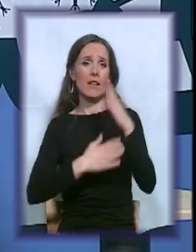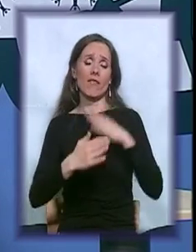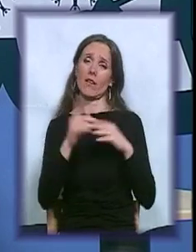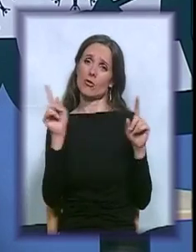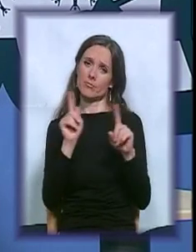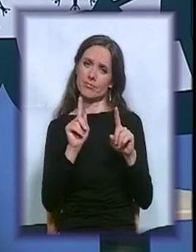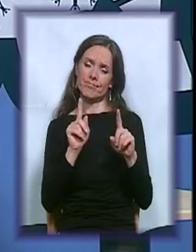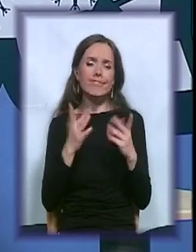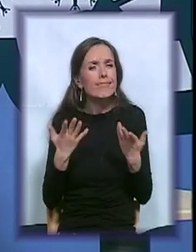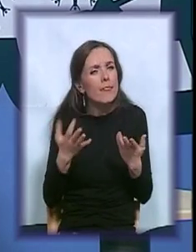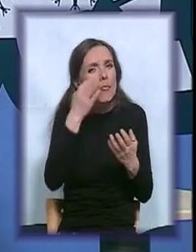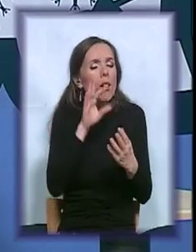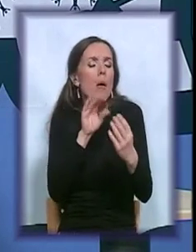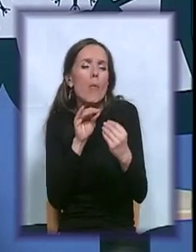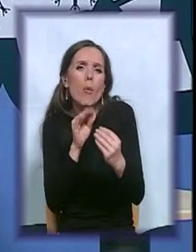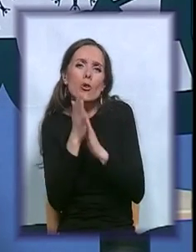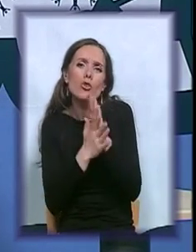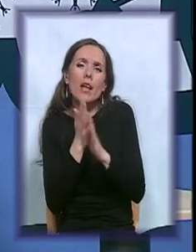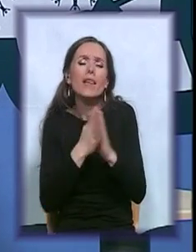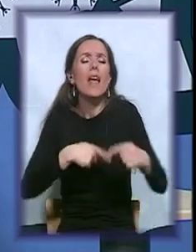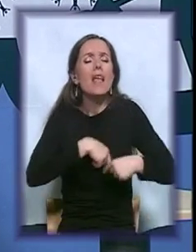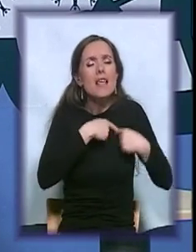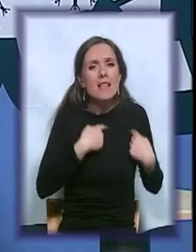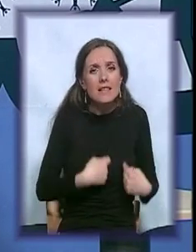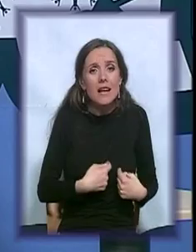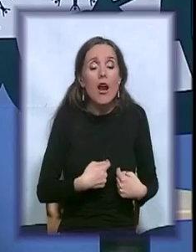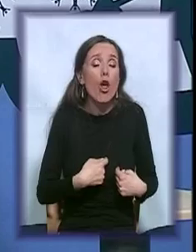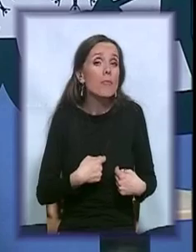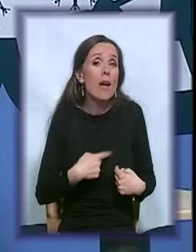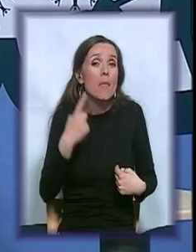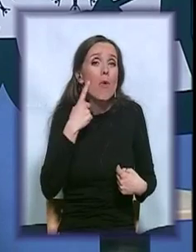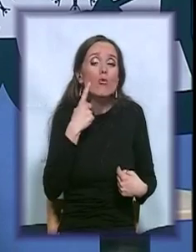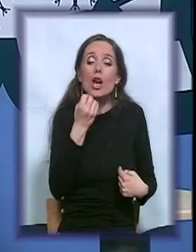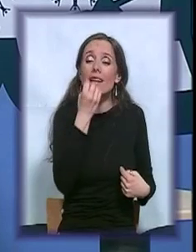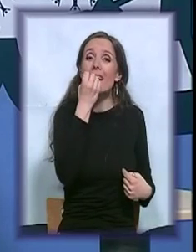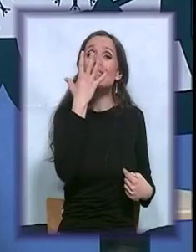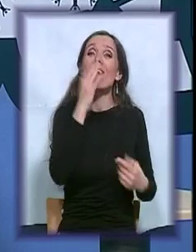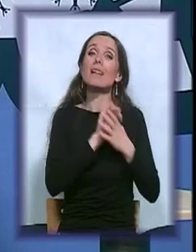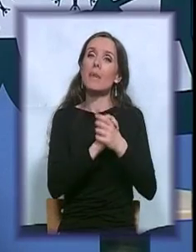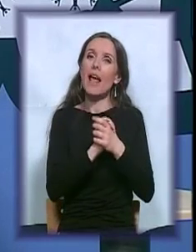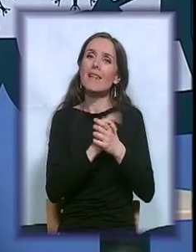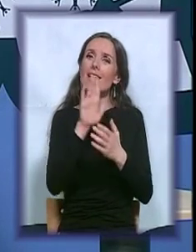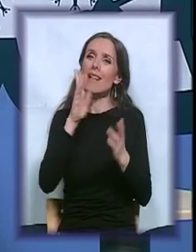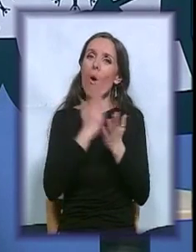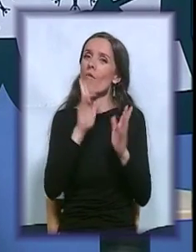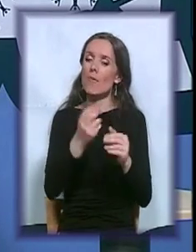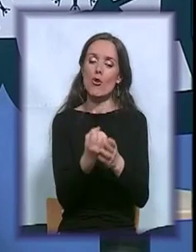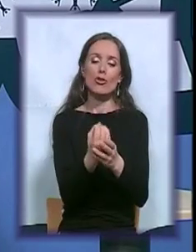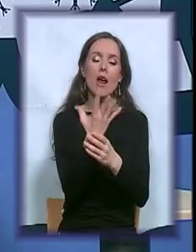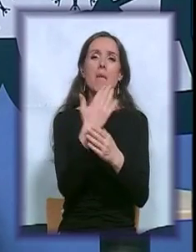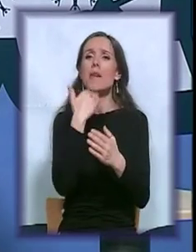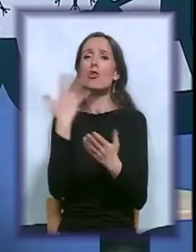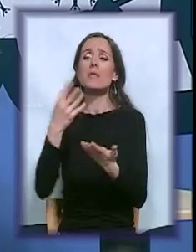popričajte sa ljudima. Popričajte najiskrenije i pogledajte da cvet prijateljstva uvijek može da cveta bez razlike da je